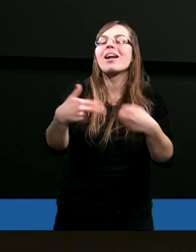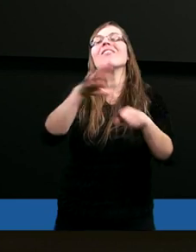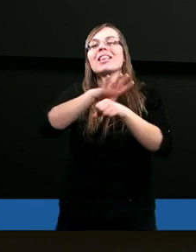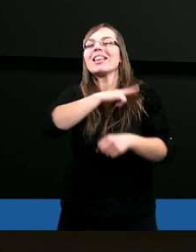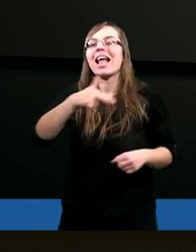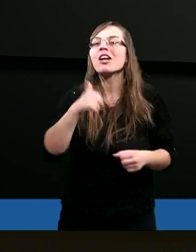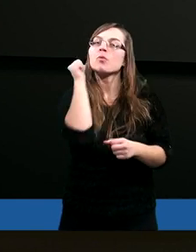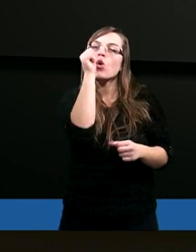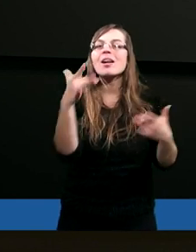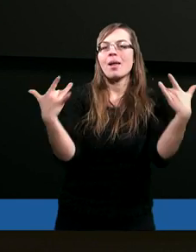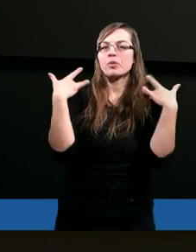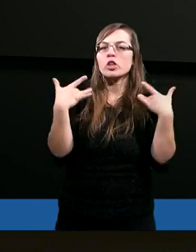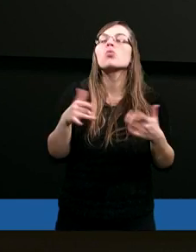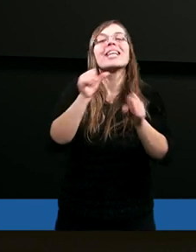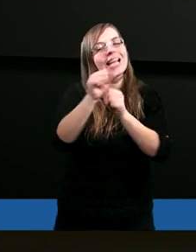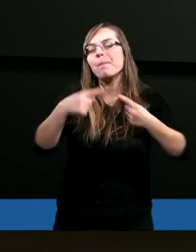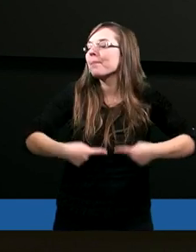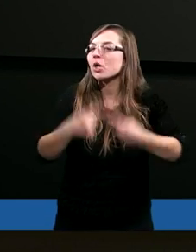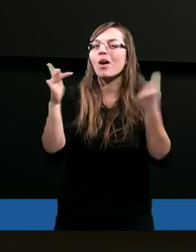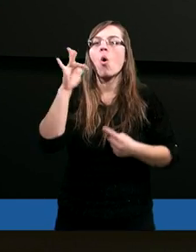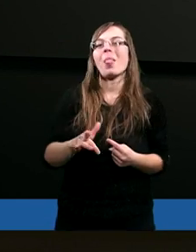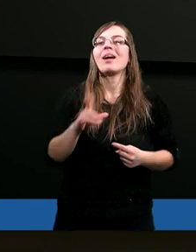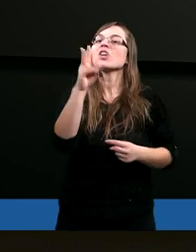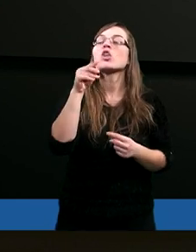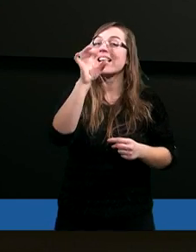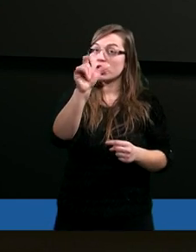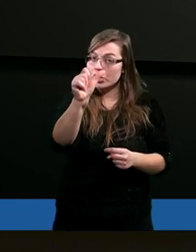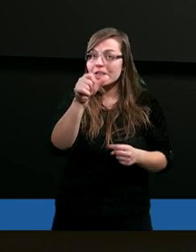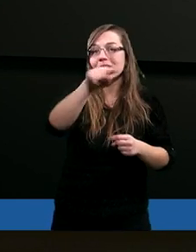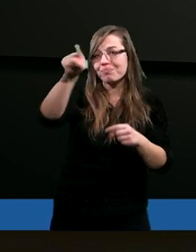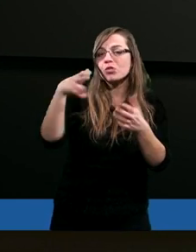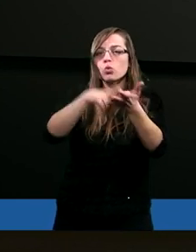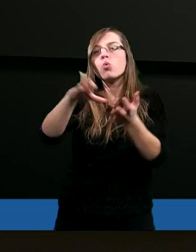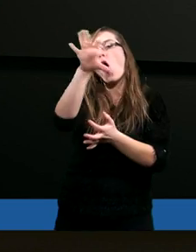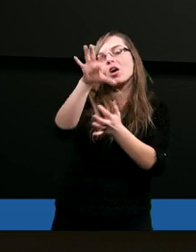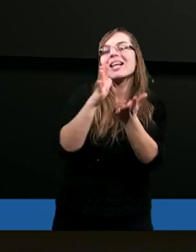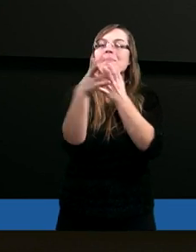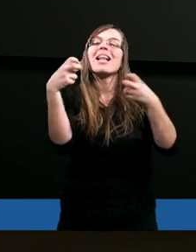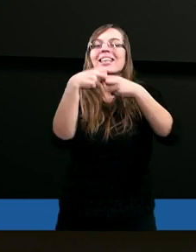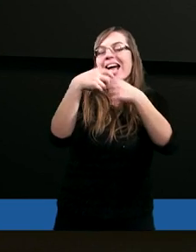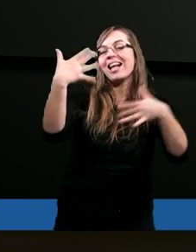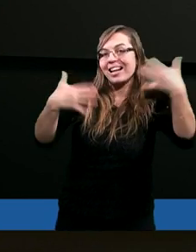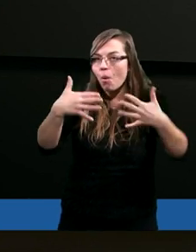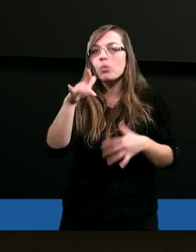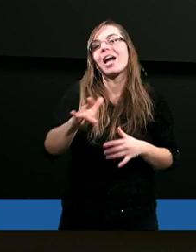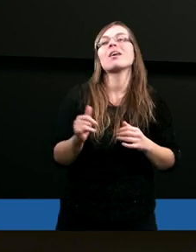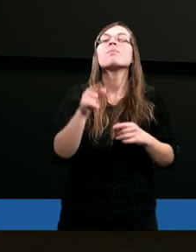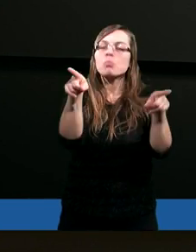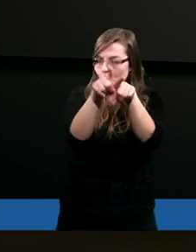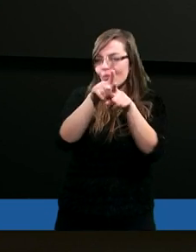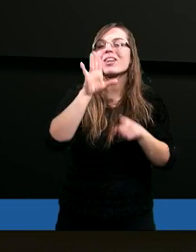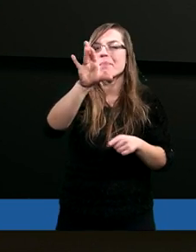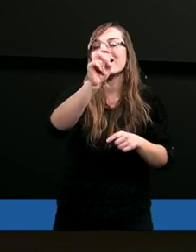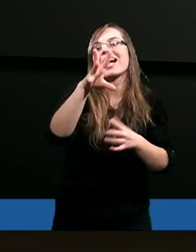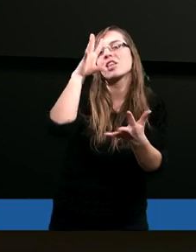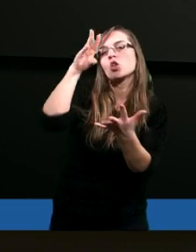codziennym życiu. Jestem przekonany, że Wy, którzy nas słyszycie, oglądacie w tej chwili, również